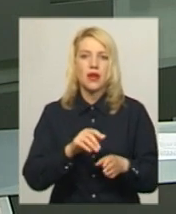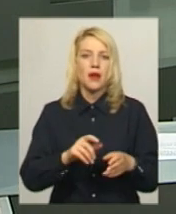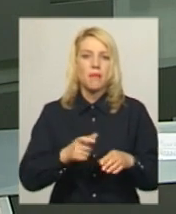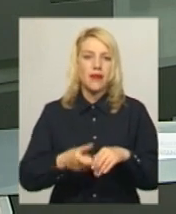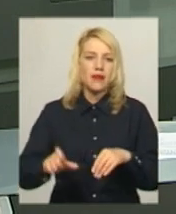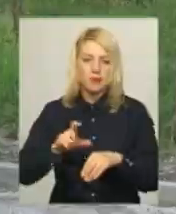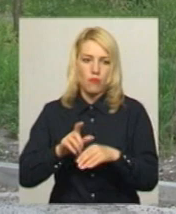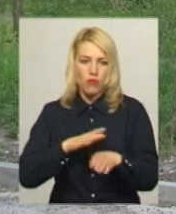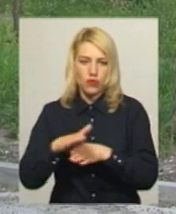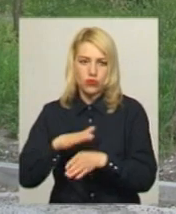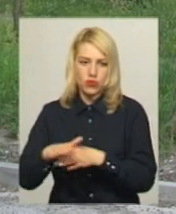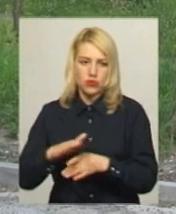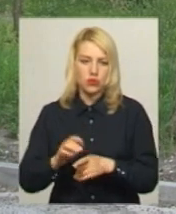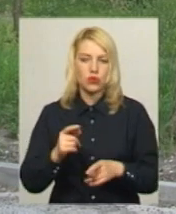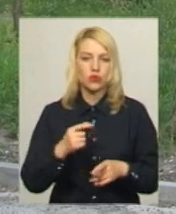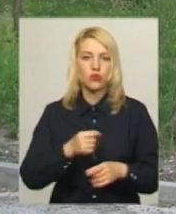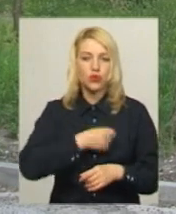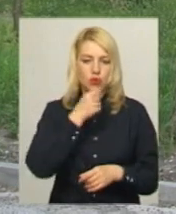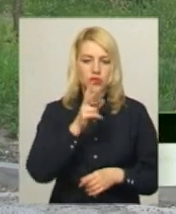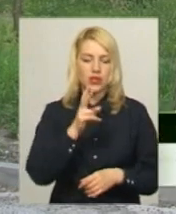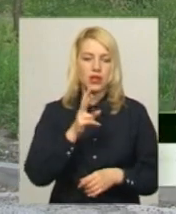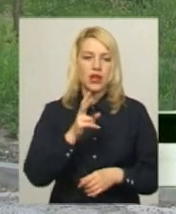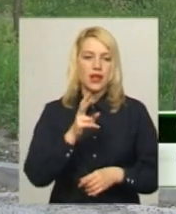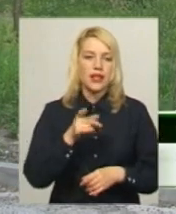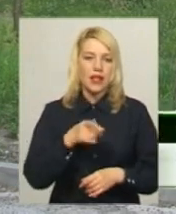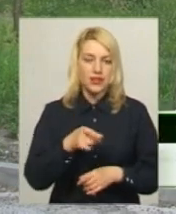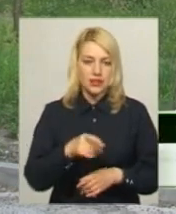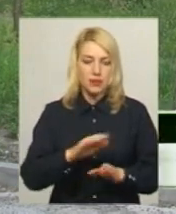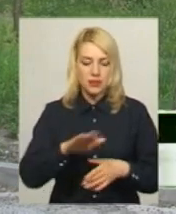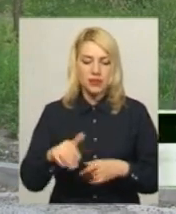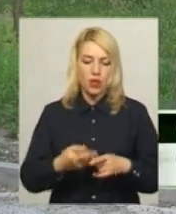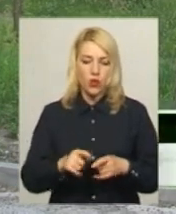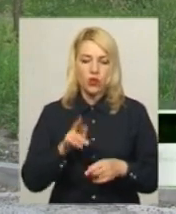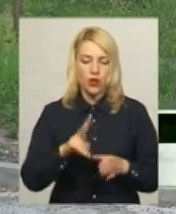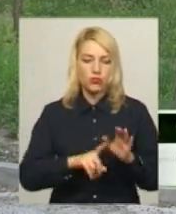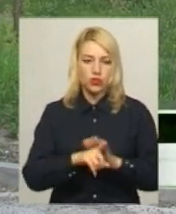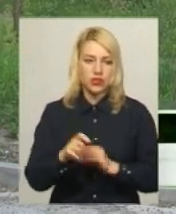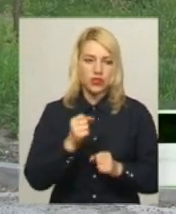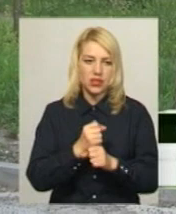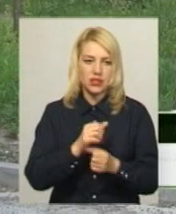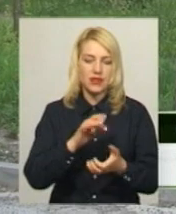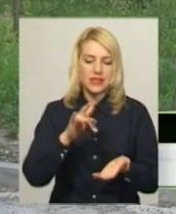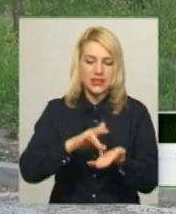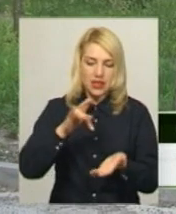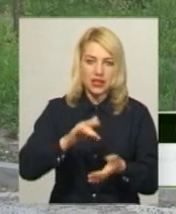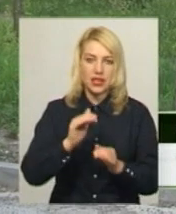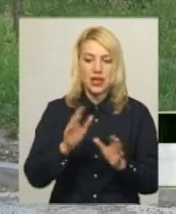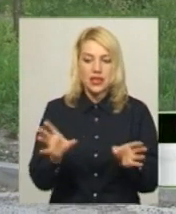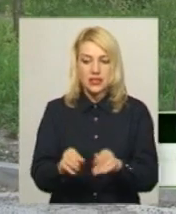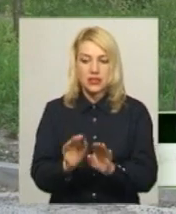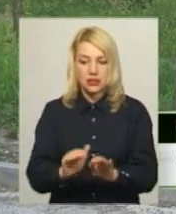три. Після того, як ми почали займатися в центрі з дітками, ми побачили, що є